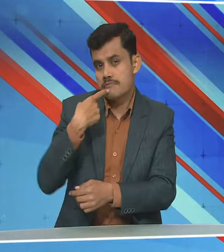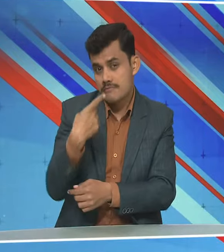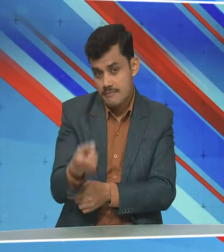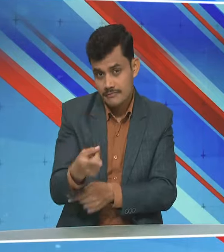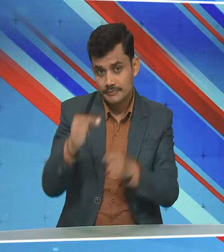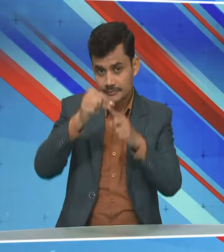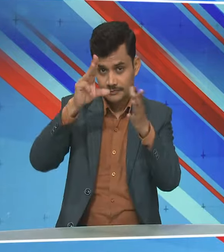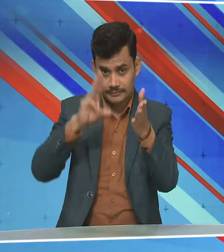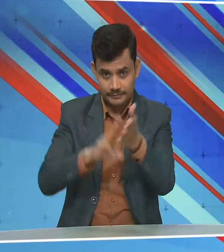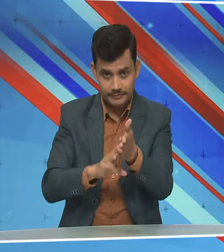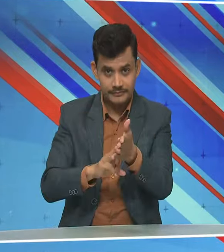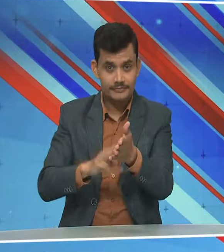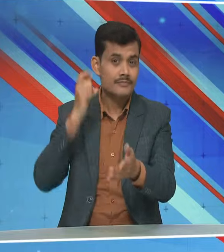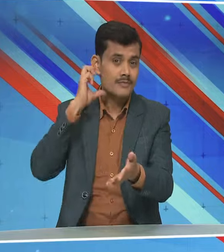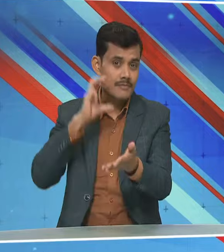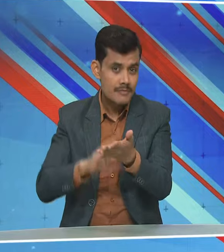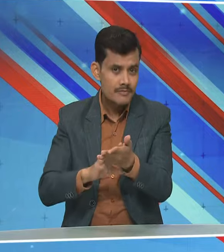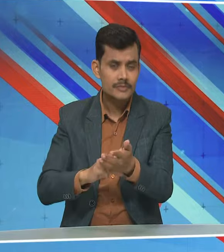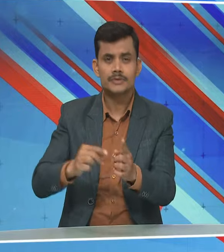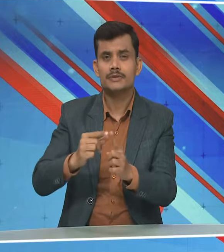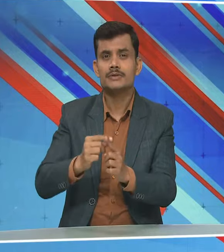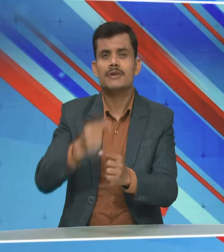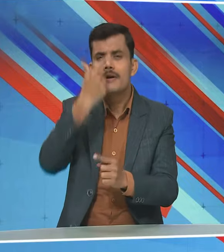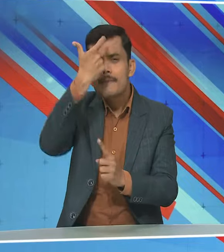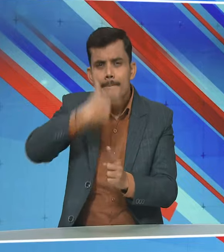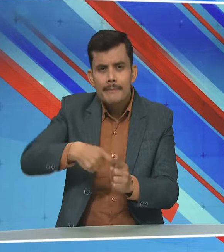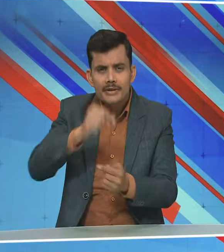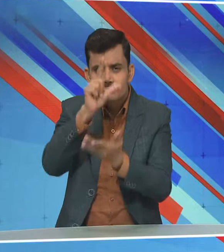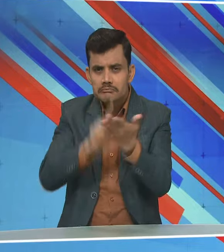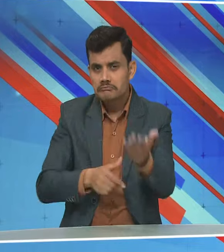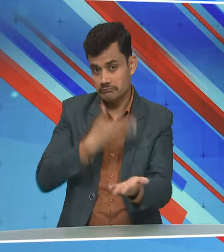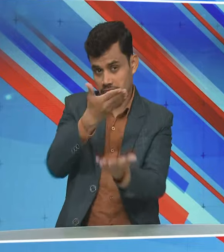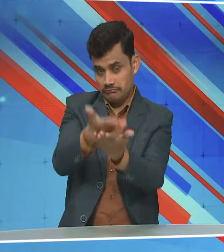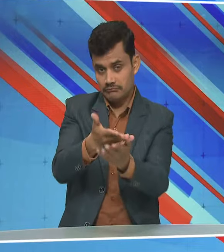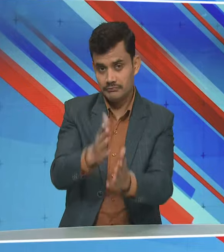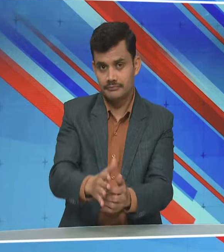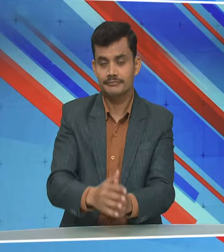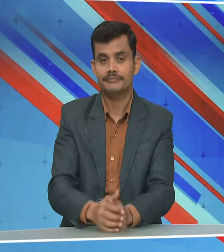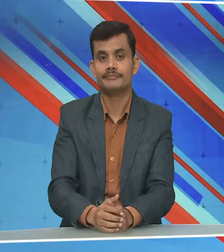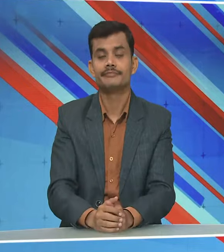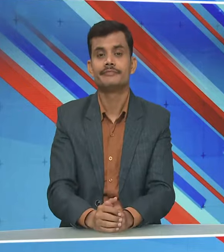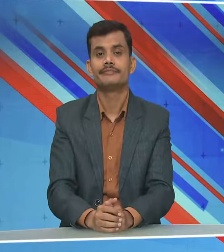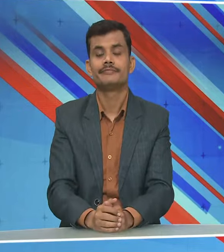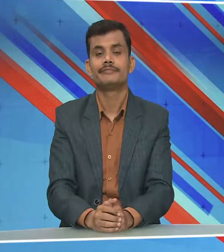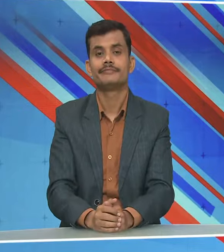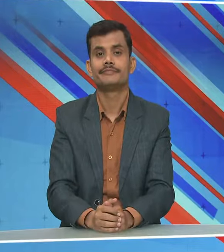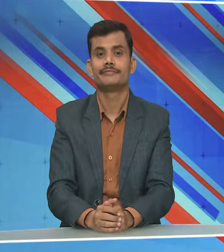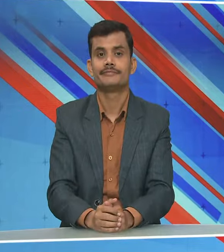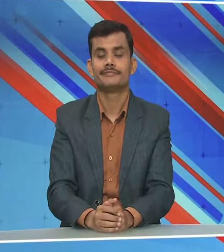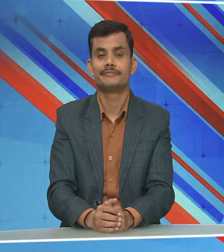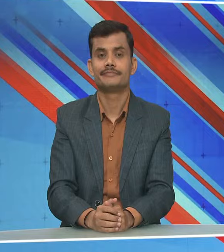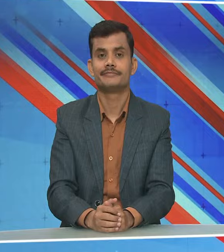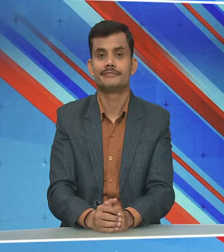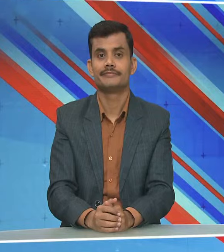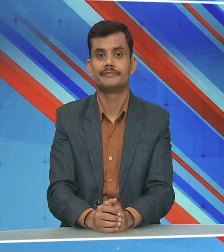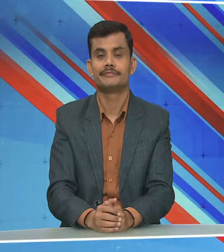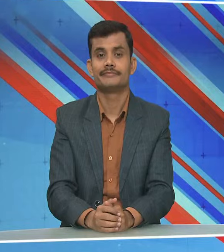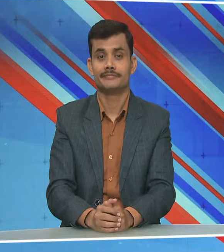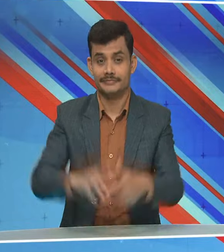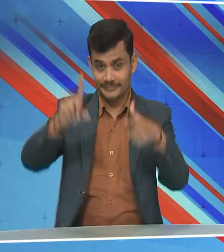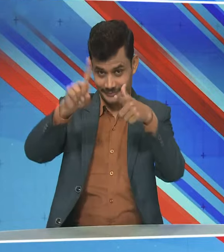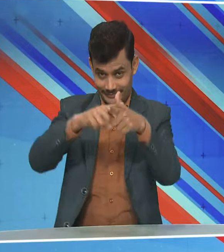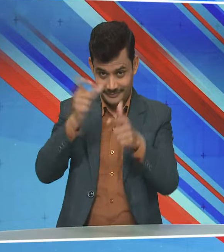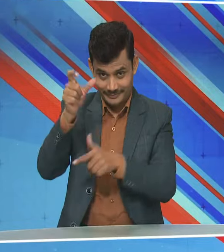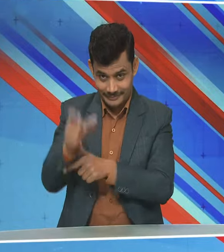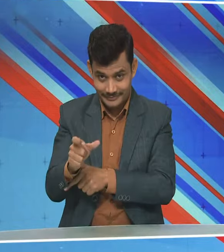और PM मोधी का निजी संदेश भी सौंपनाय दी डौर